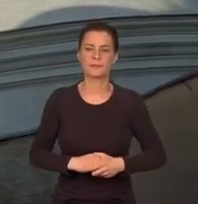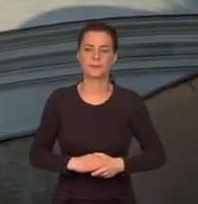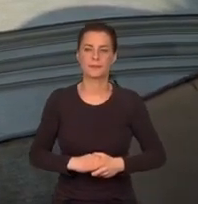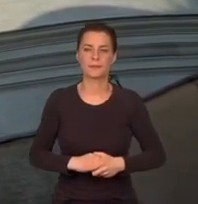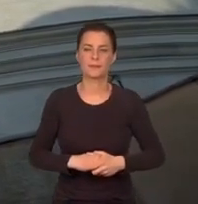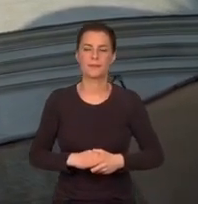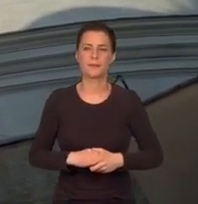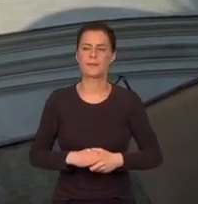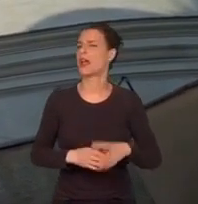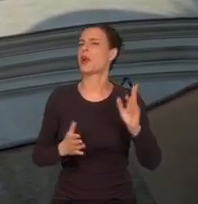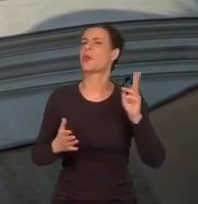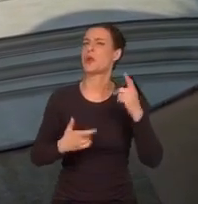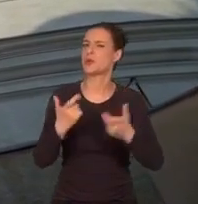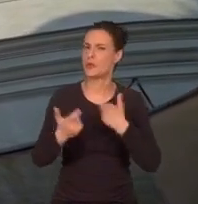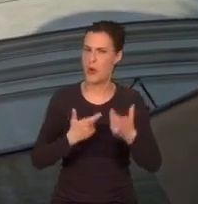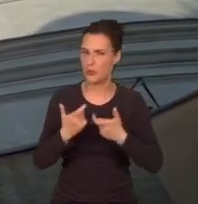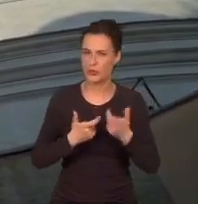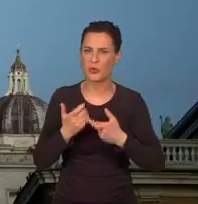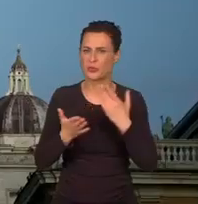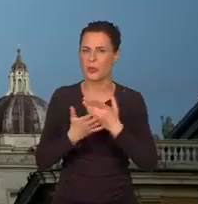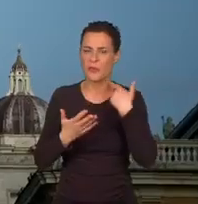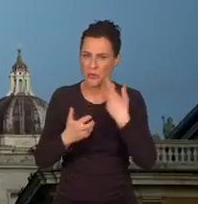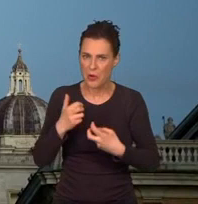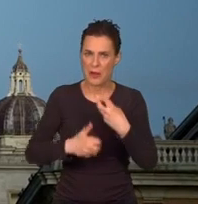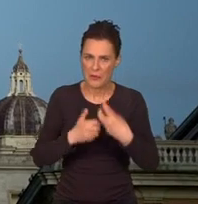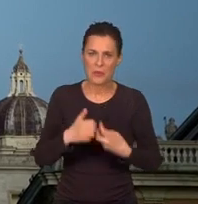Kto rozwiązał w końcu nierozwiązywalne równanie?